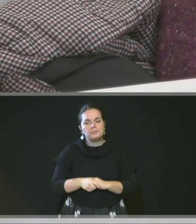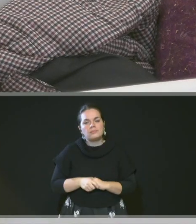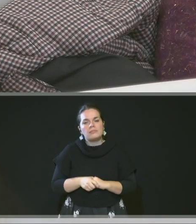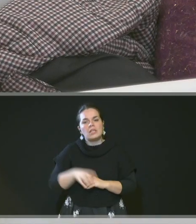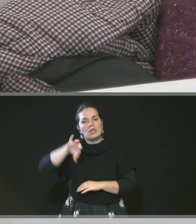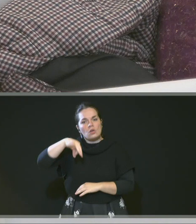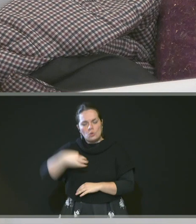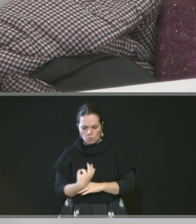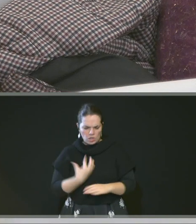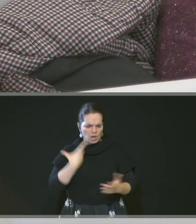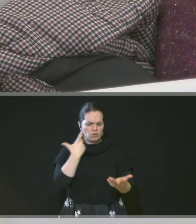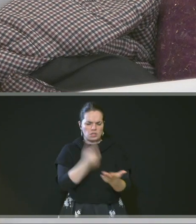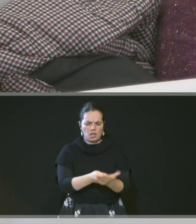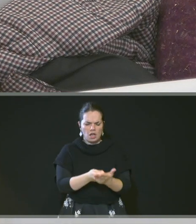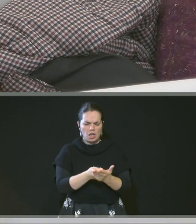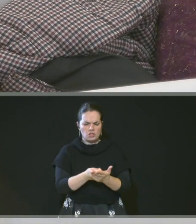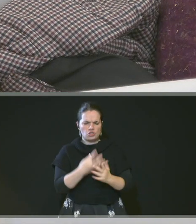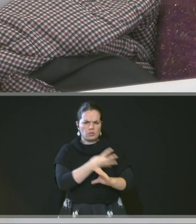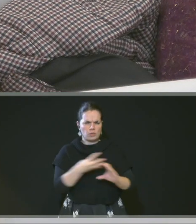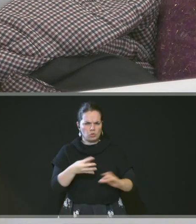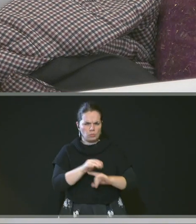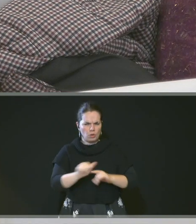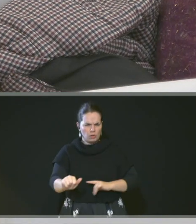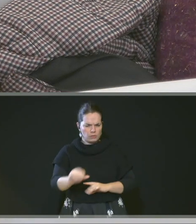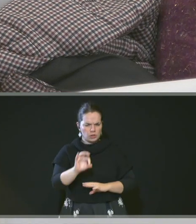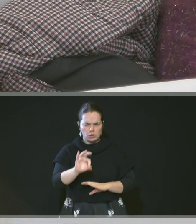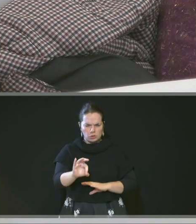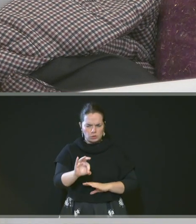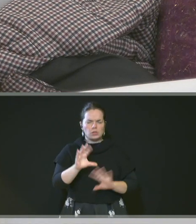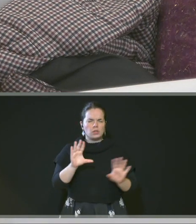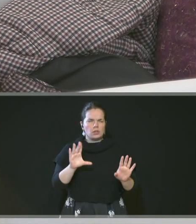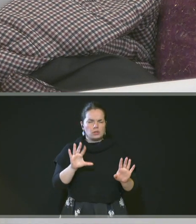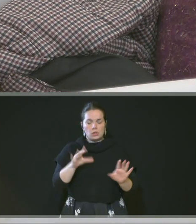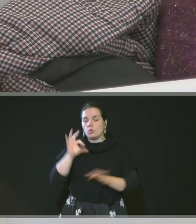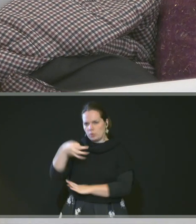métropole. Alors, on vous demande d'autoriser